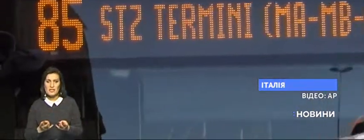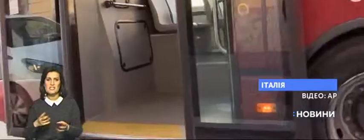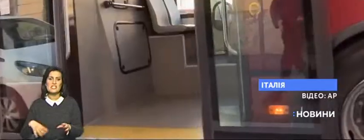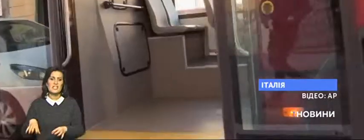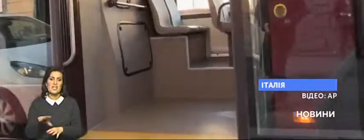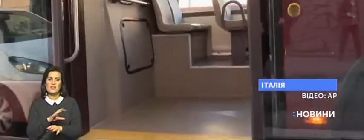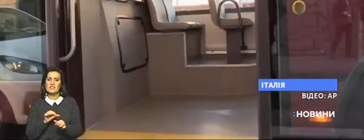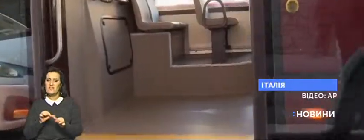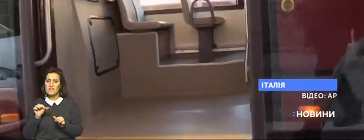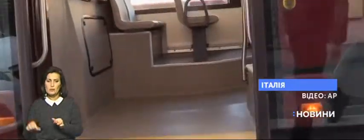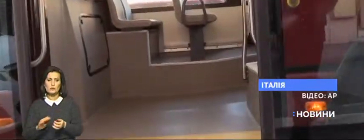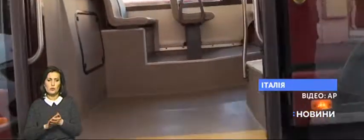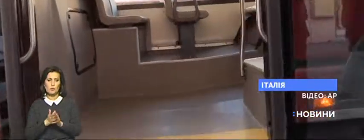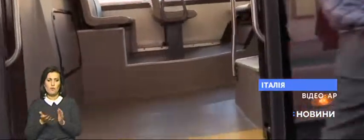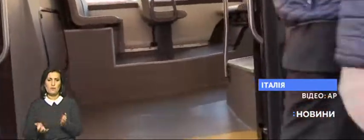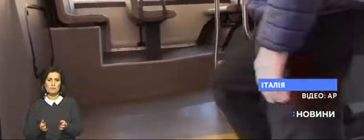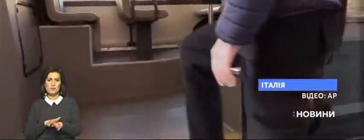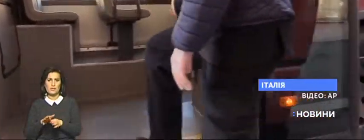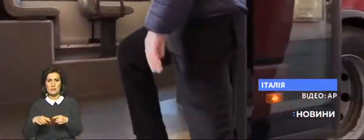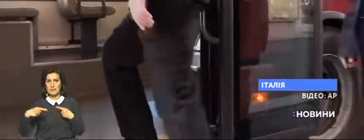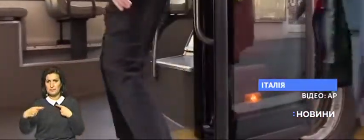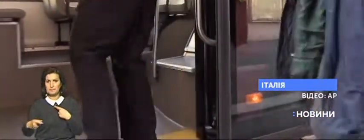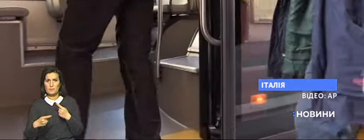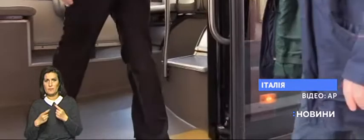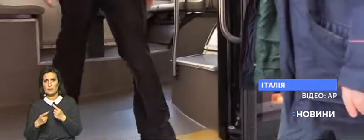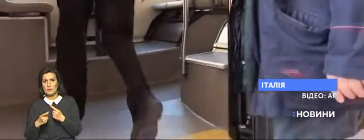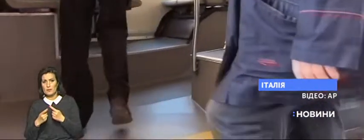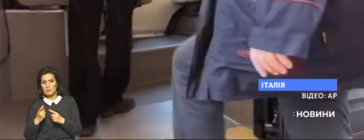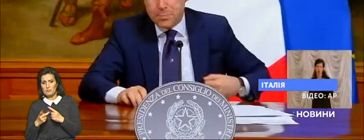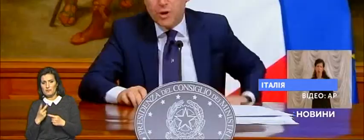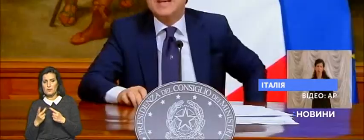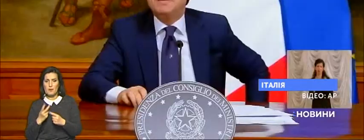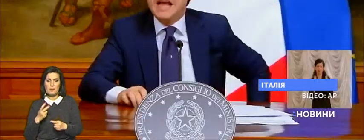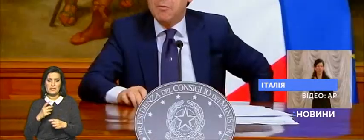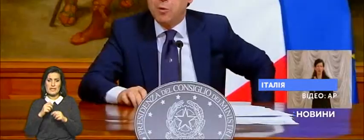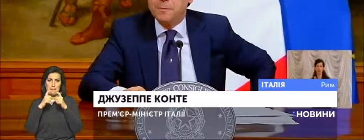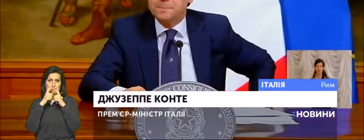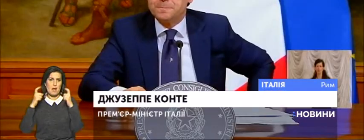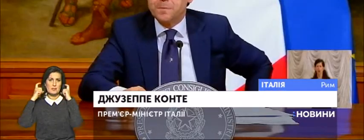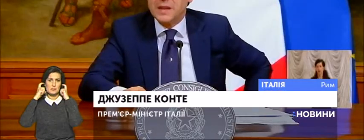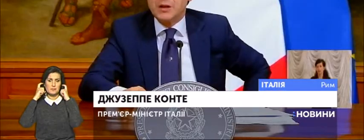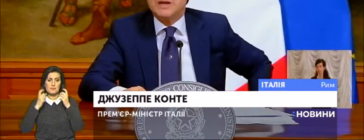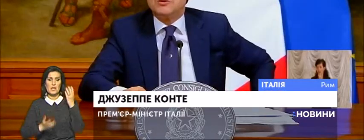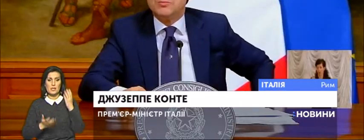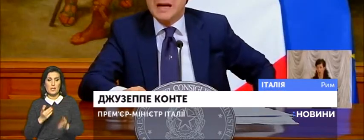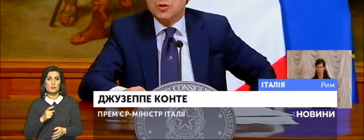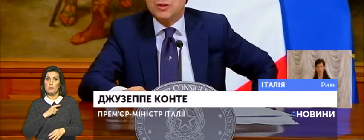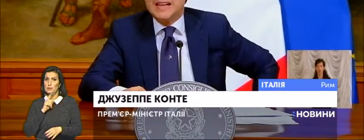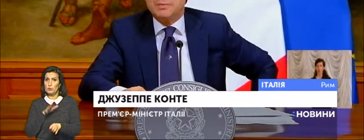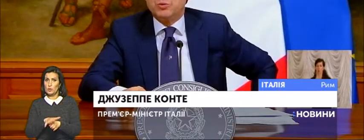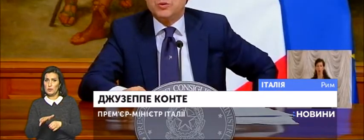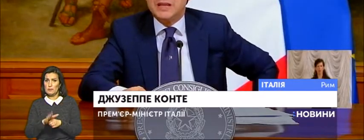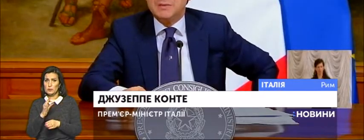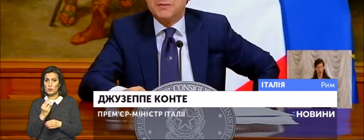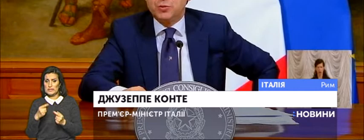І все виключно за умов дотримання дистанції півтора-два метри та носіння масок. Якщо ми не будемо дотримуватися